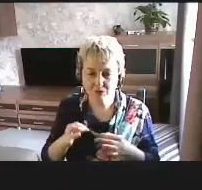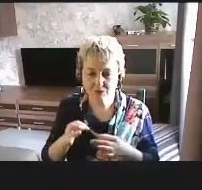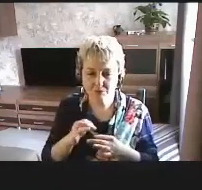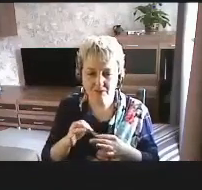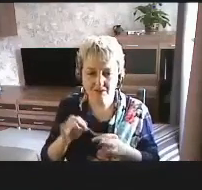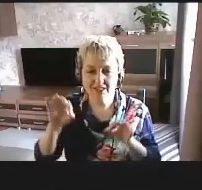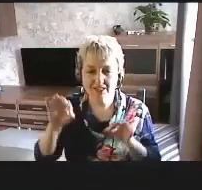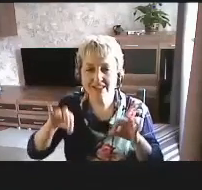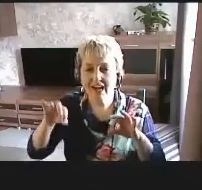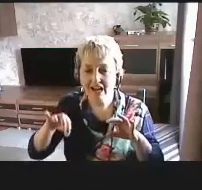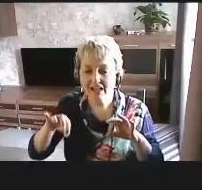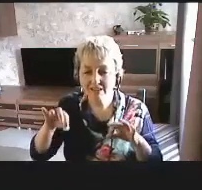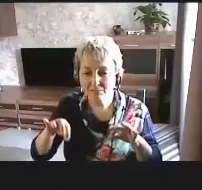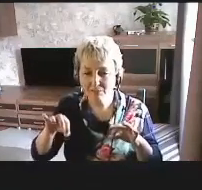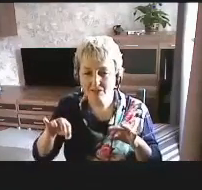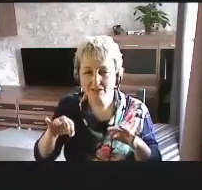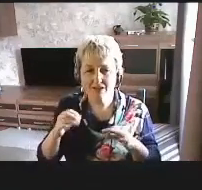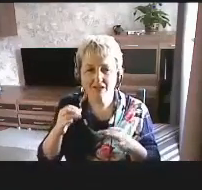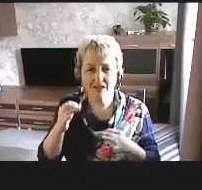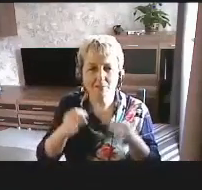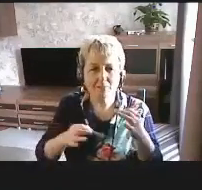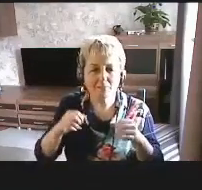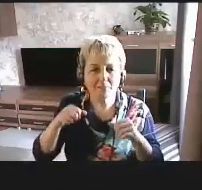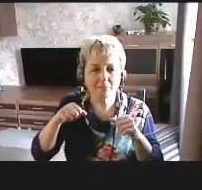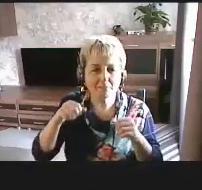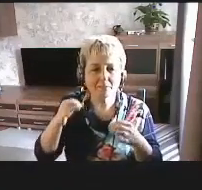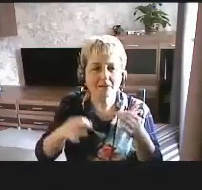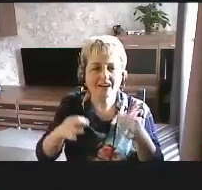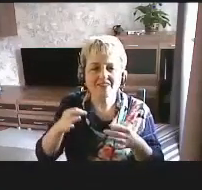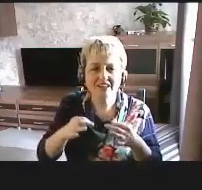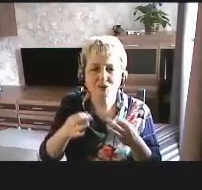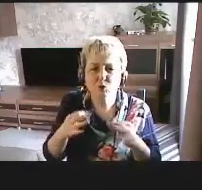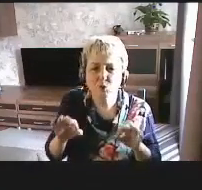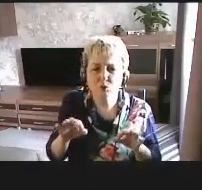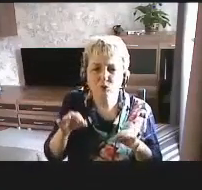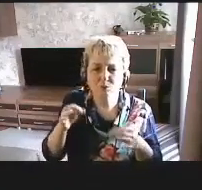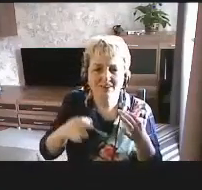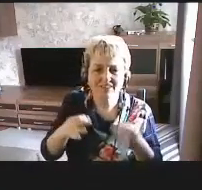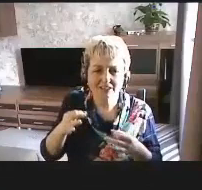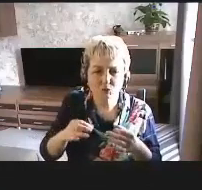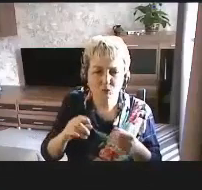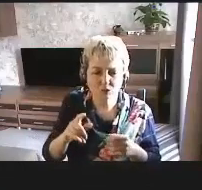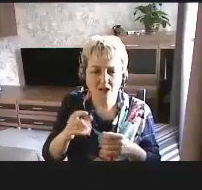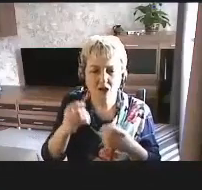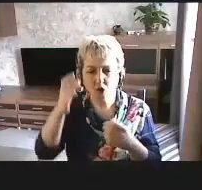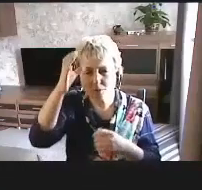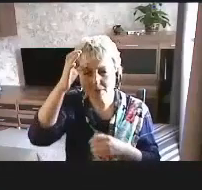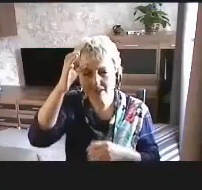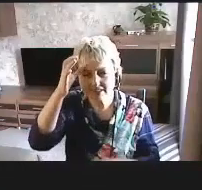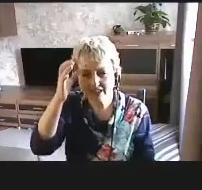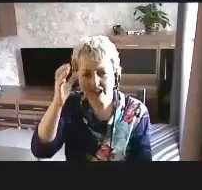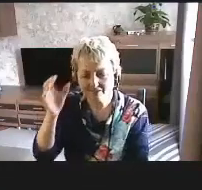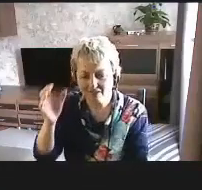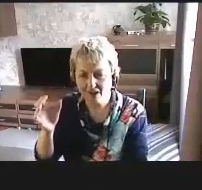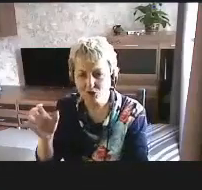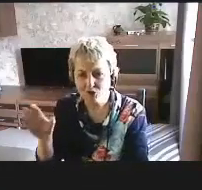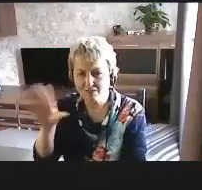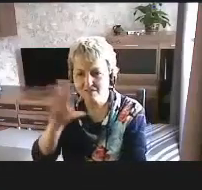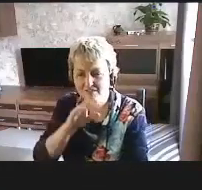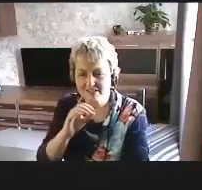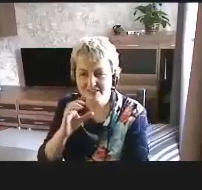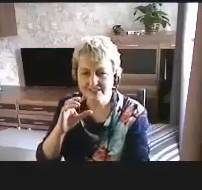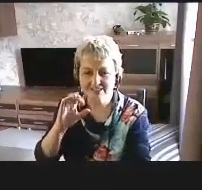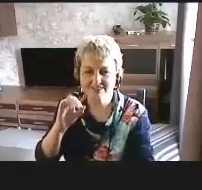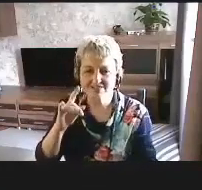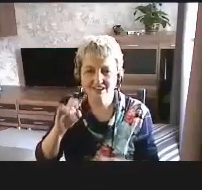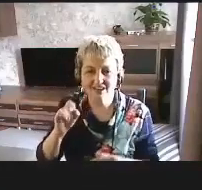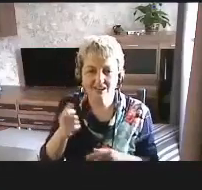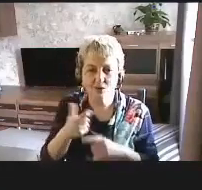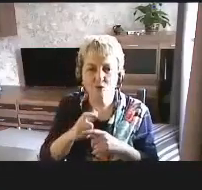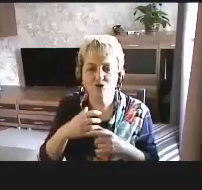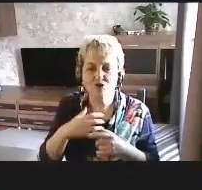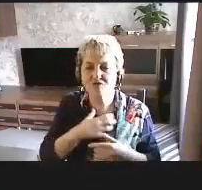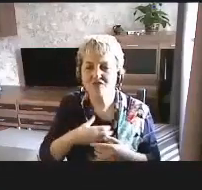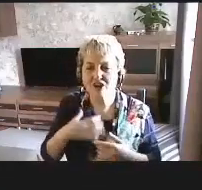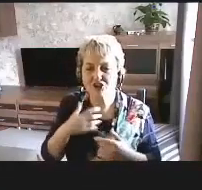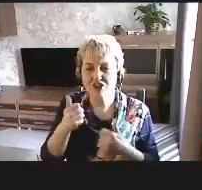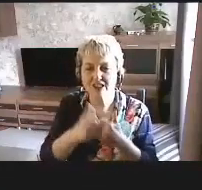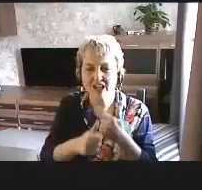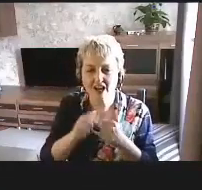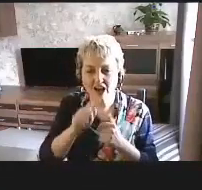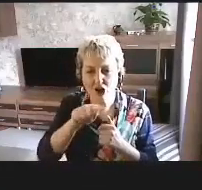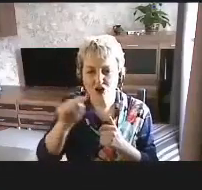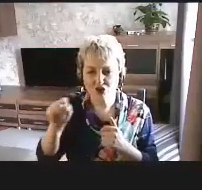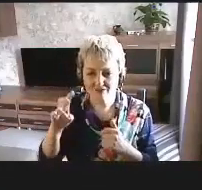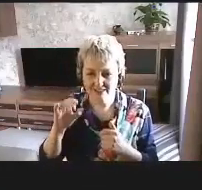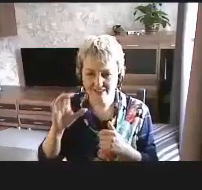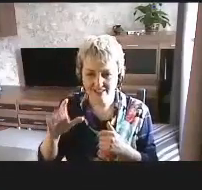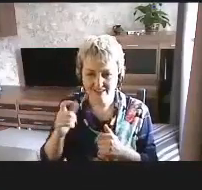Транспорт, правосудие, доступ к правосудию, образование. Все эти сперы, безусловно, очень важны для каждого из нас, для